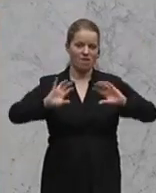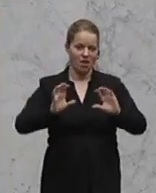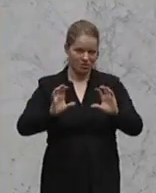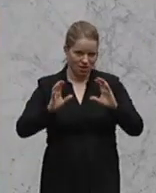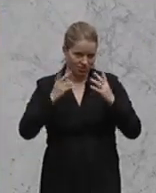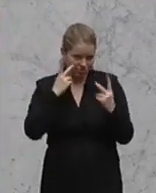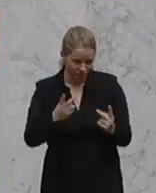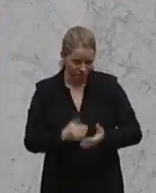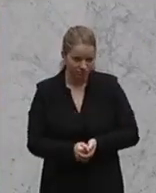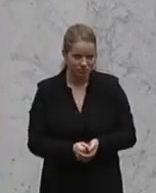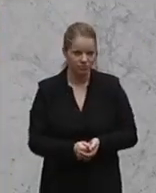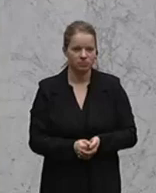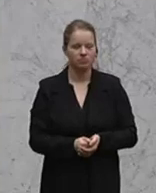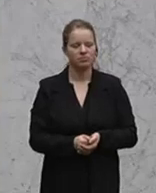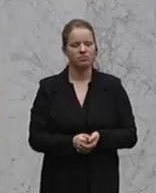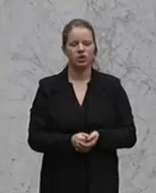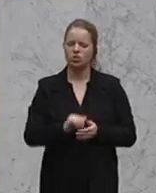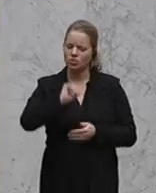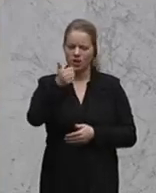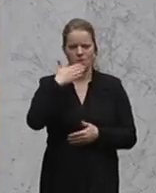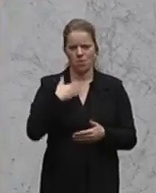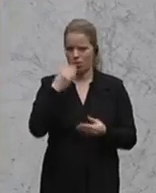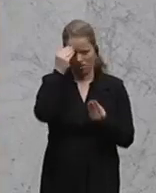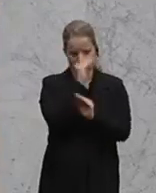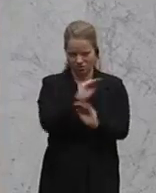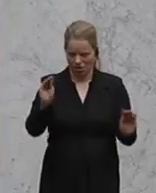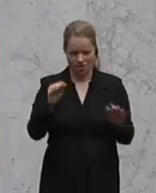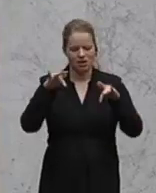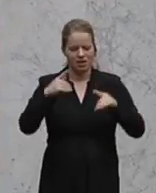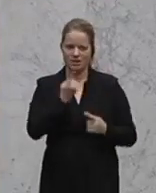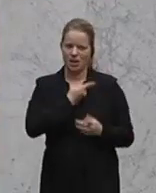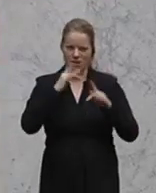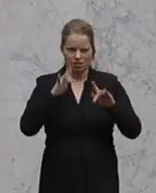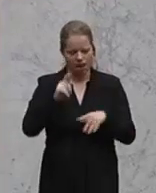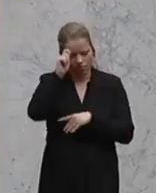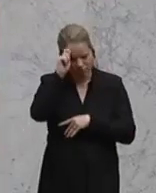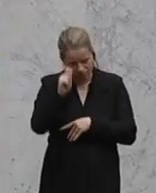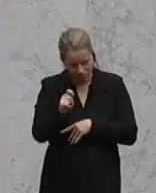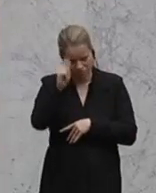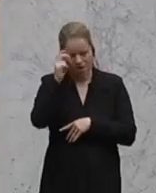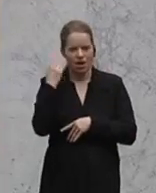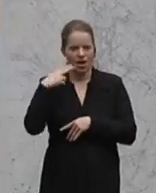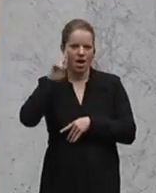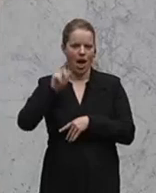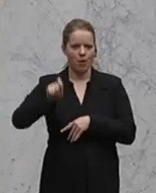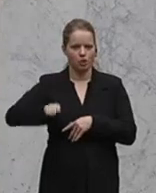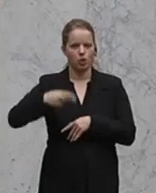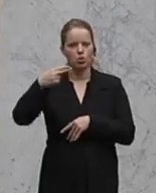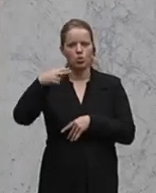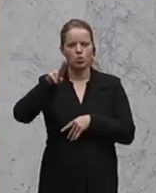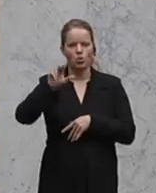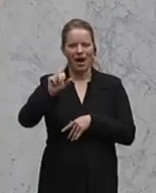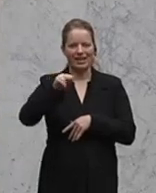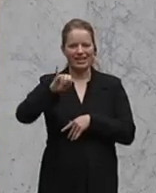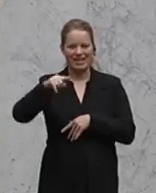Lassen Sie mich vorweg sagen, dass ich tiefen Respekt habe vor der Rede, den Ansichten, den der Herr Abgeordnete Horeinig als nicht